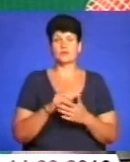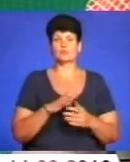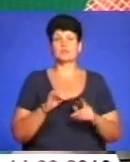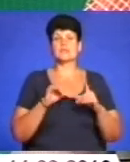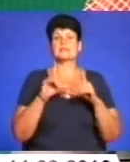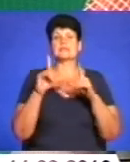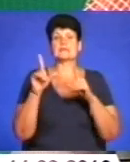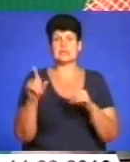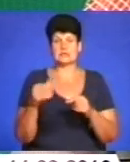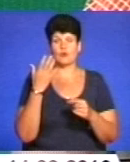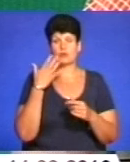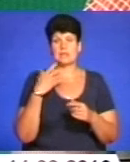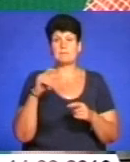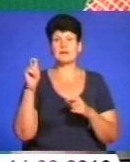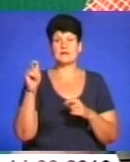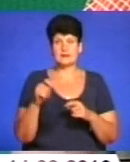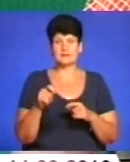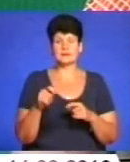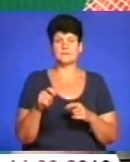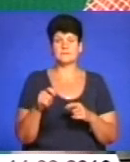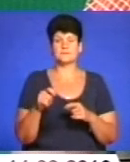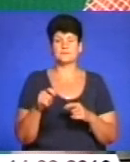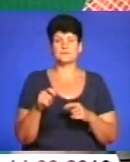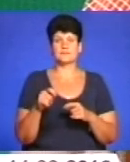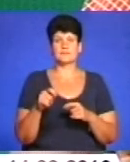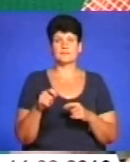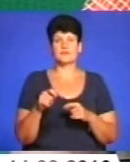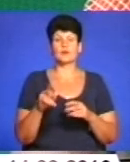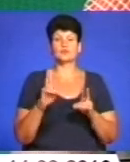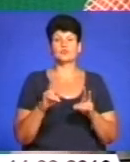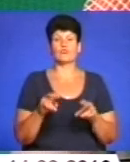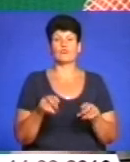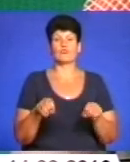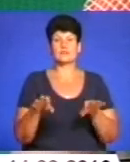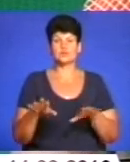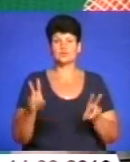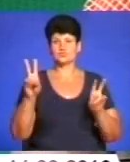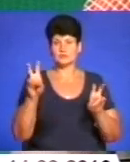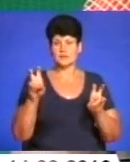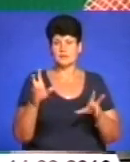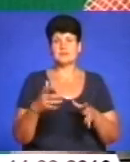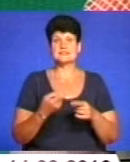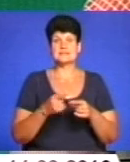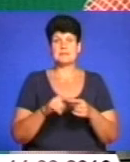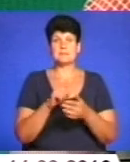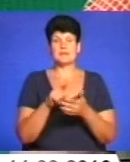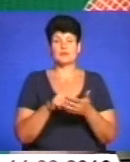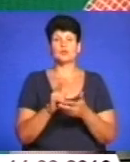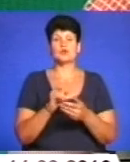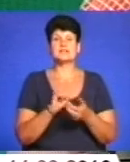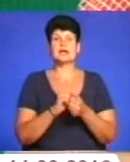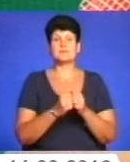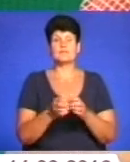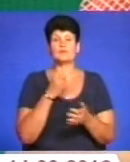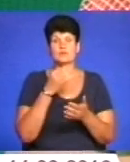їхати. І коли приїхали вже Рішалове, скажімо так, так звані, в кавичках, цього питання, яке за цей камінь відповідають. Людина